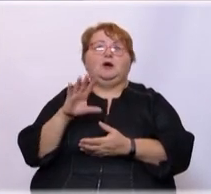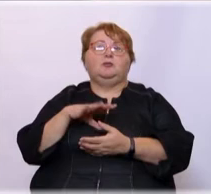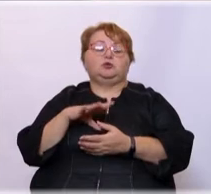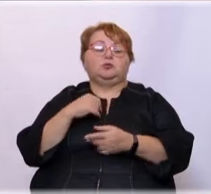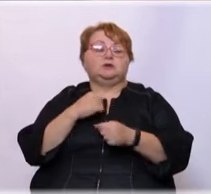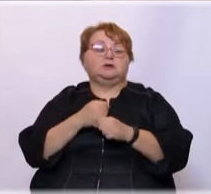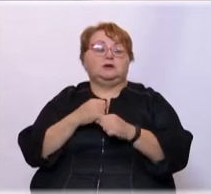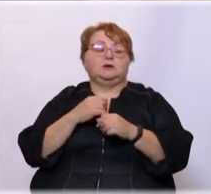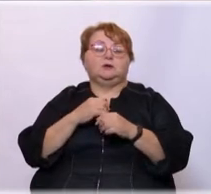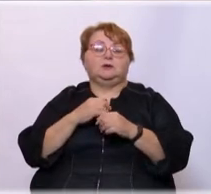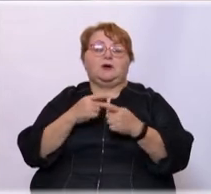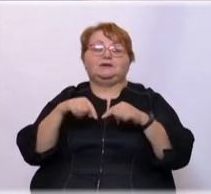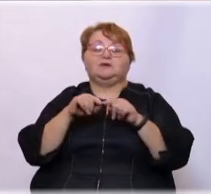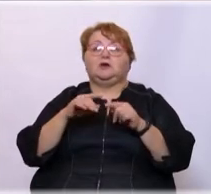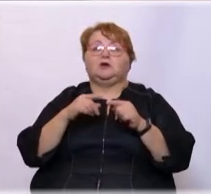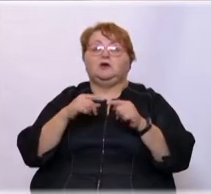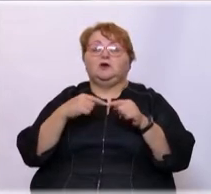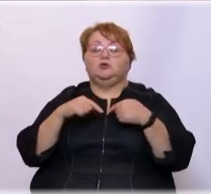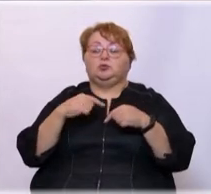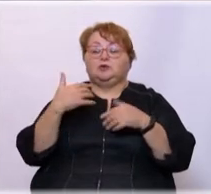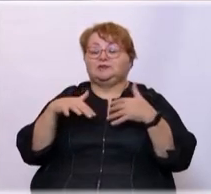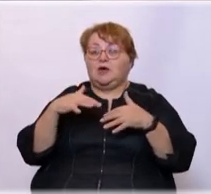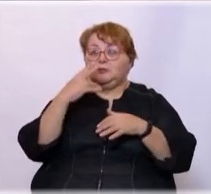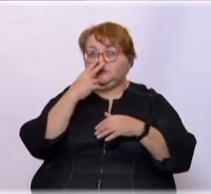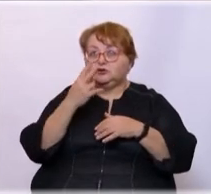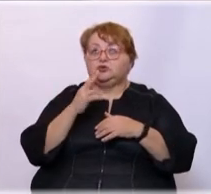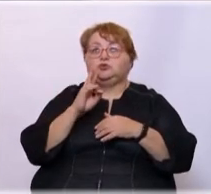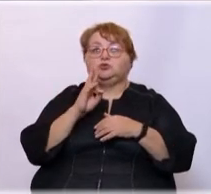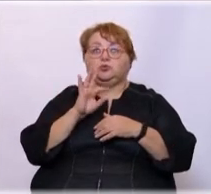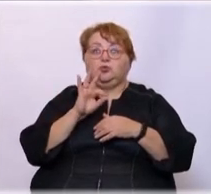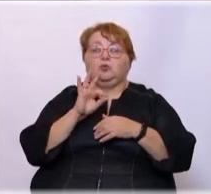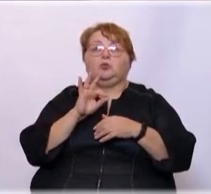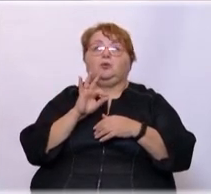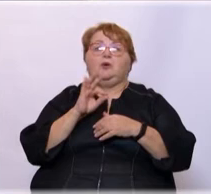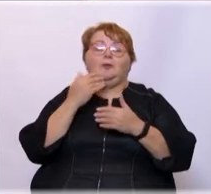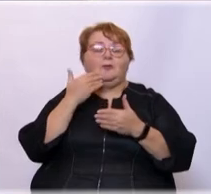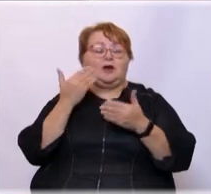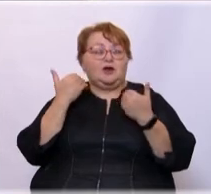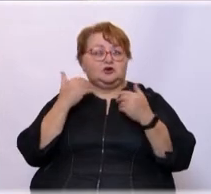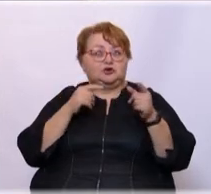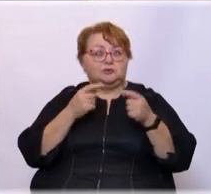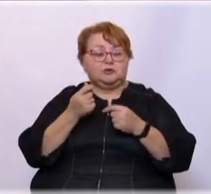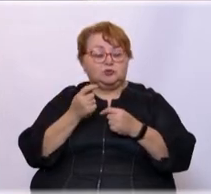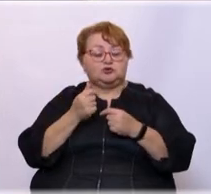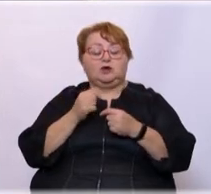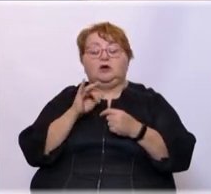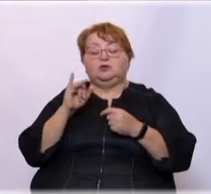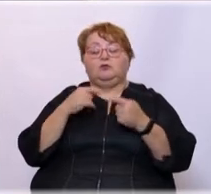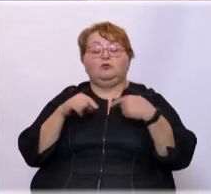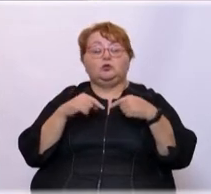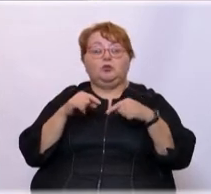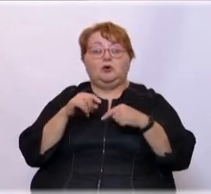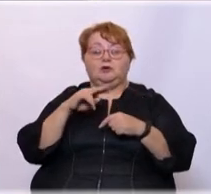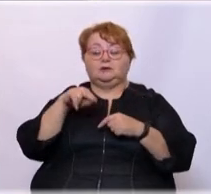создали футбол слабовидящих, да, но этим полегче уже немножко, естественно, да. Вот, футбол